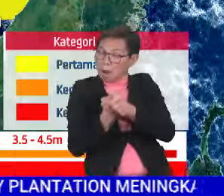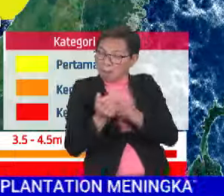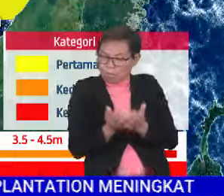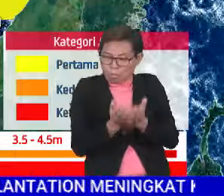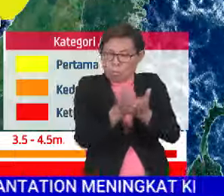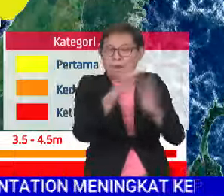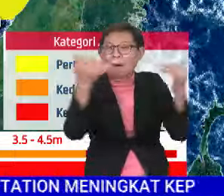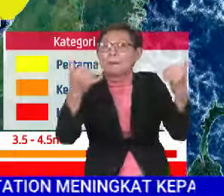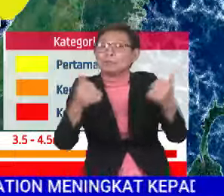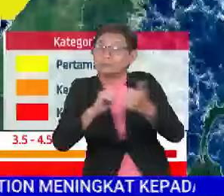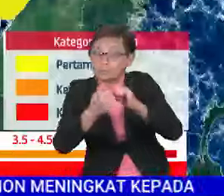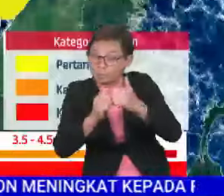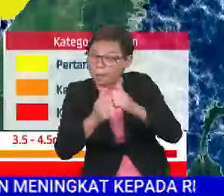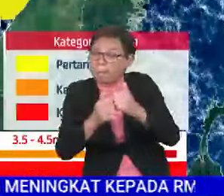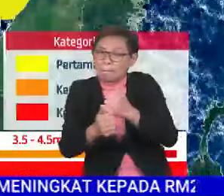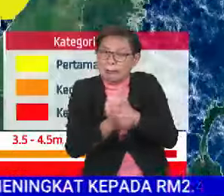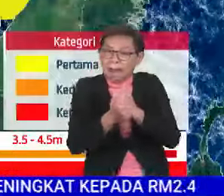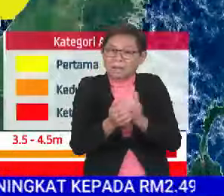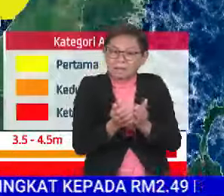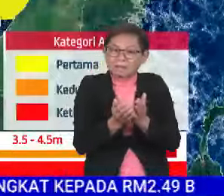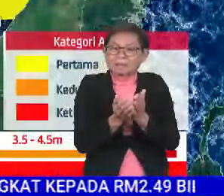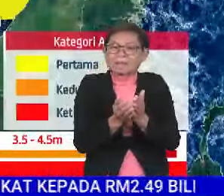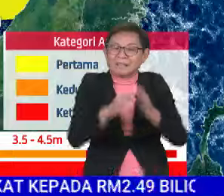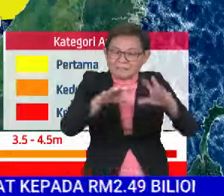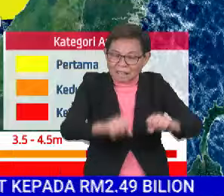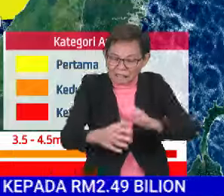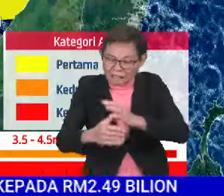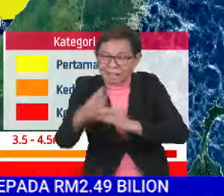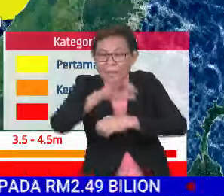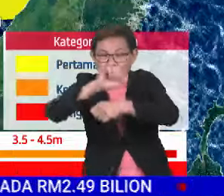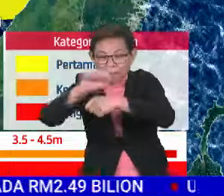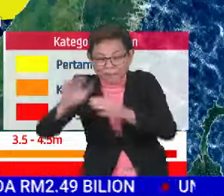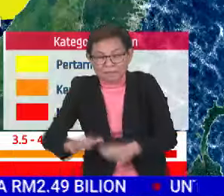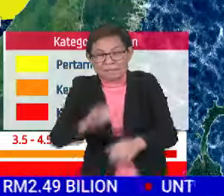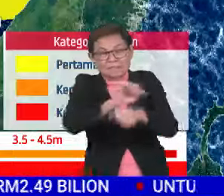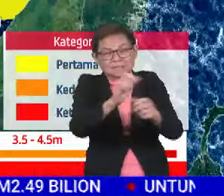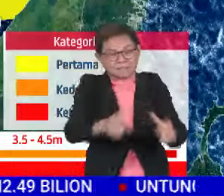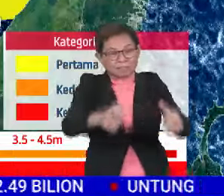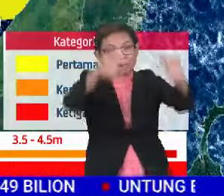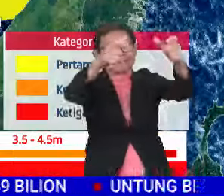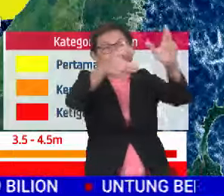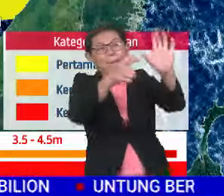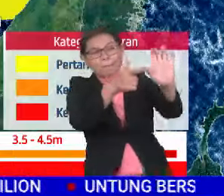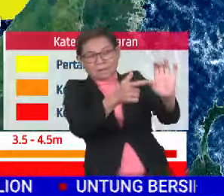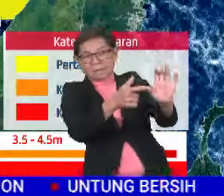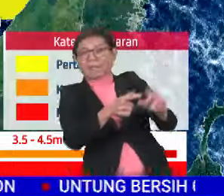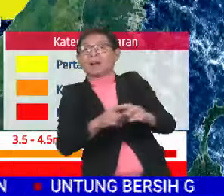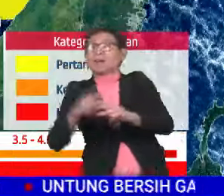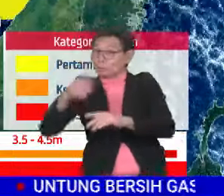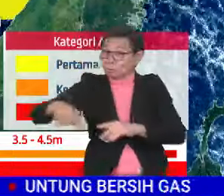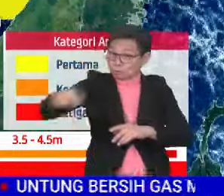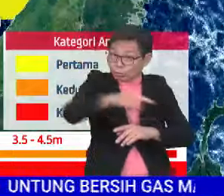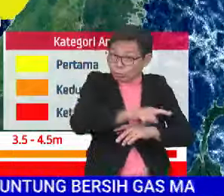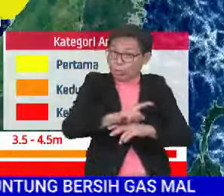kecil serta sukan dan selaut, hidupiti perkapalan menangkap ikan dan juga kepada pekerja-pekerja yang berada di pelantar minyak. Jadi pada anda semua, diharapkan